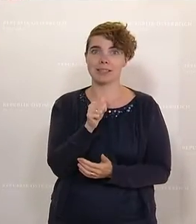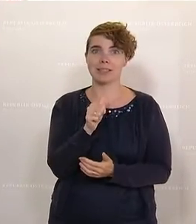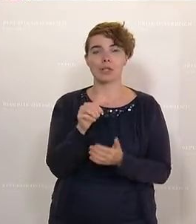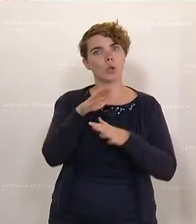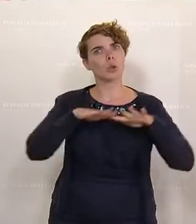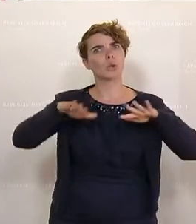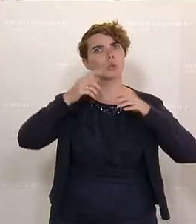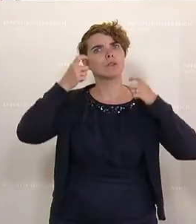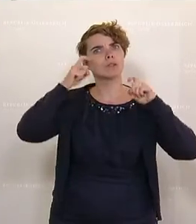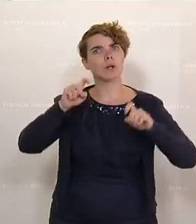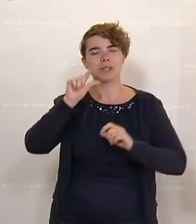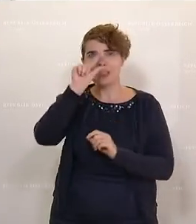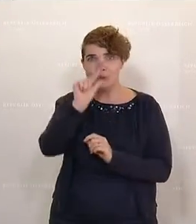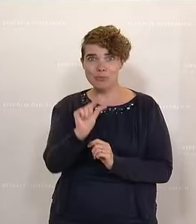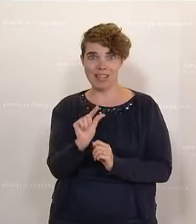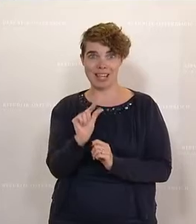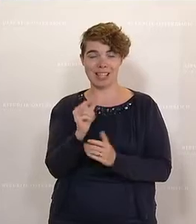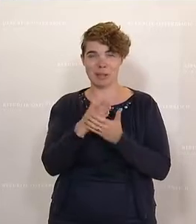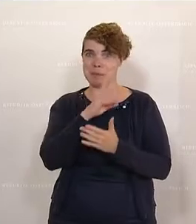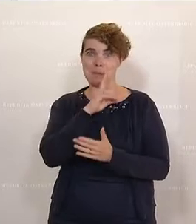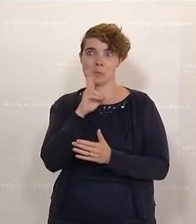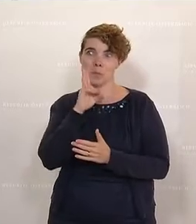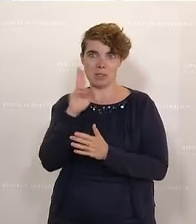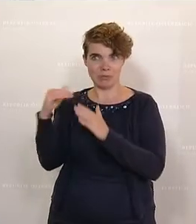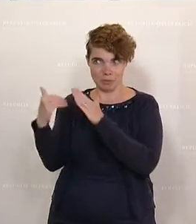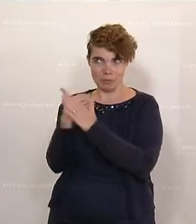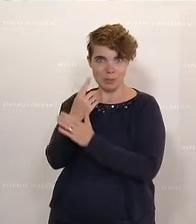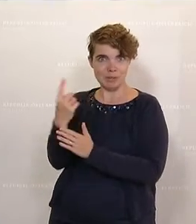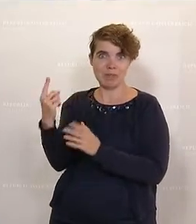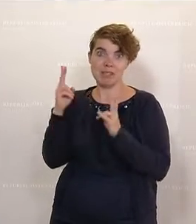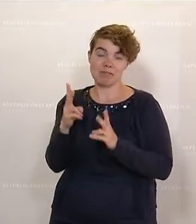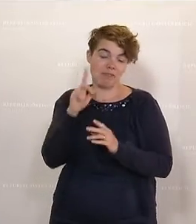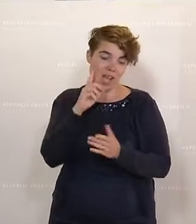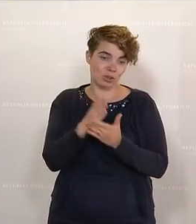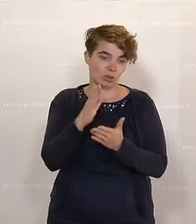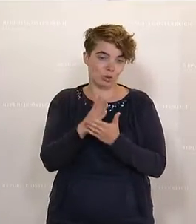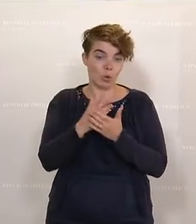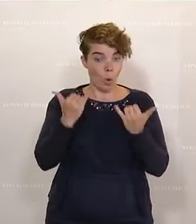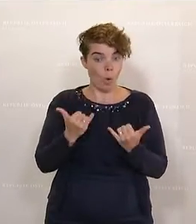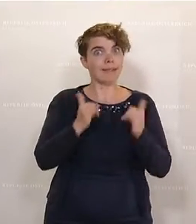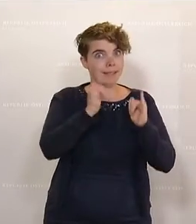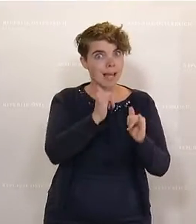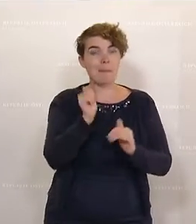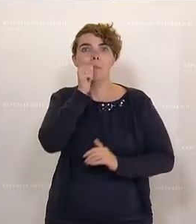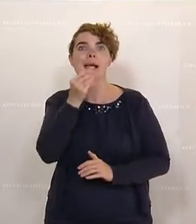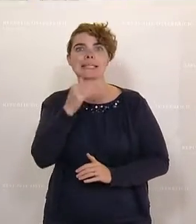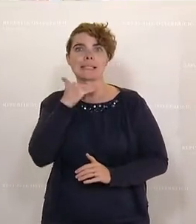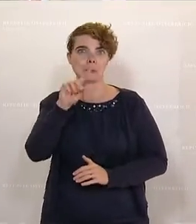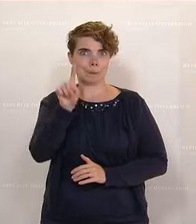Grundversorgung ist zu gering, dass die Mütter hier sicher sein können, dass am nächsten Tag sie ausreichend Essen für sich und ihre Kinder haben.